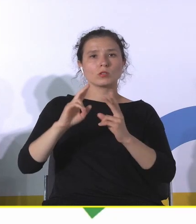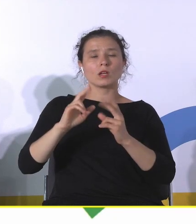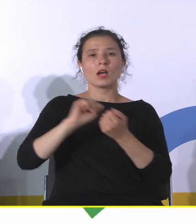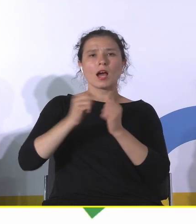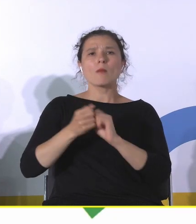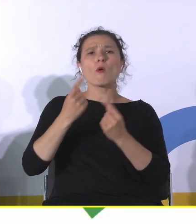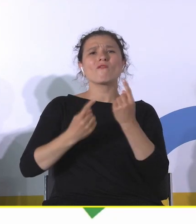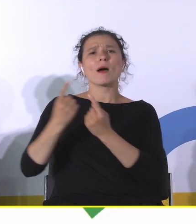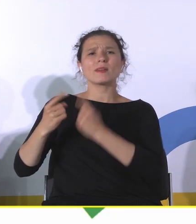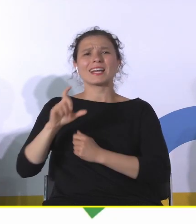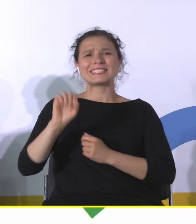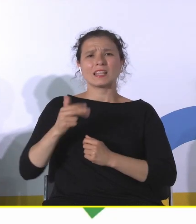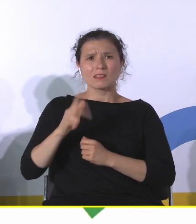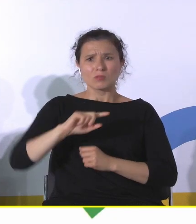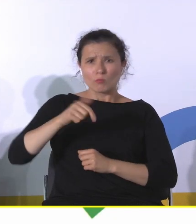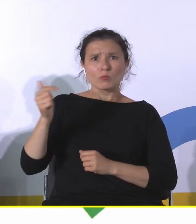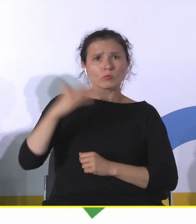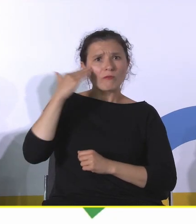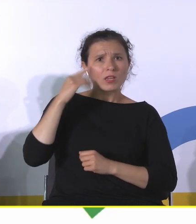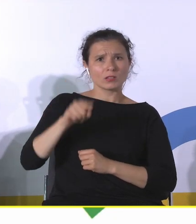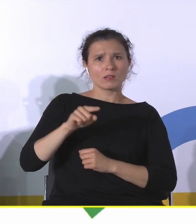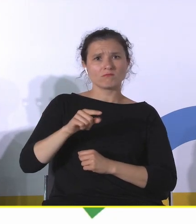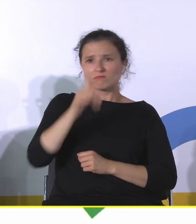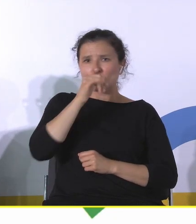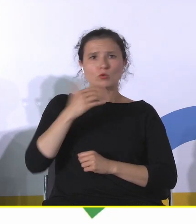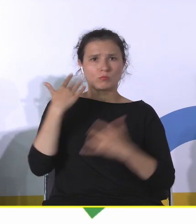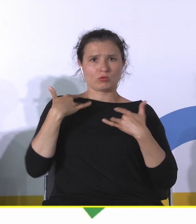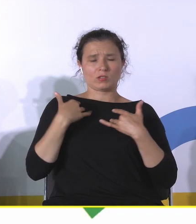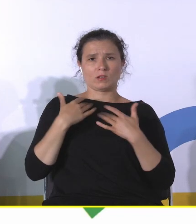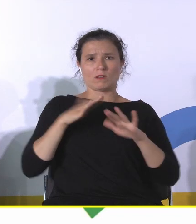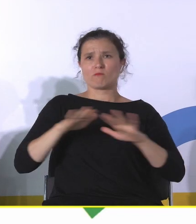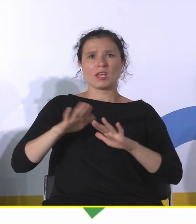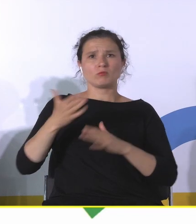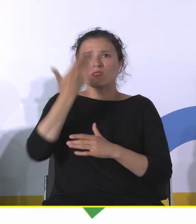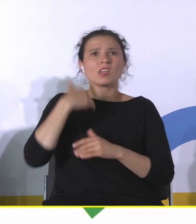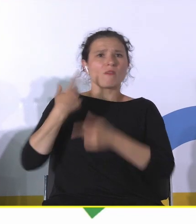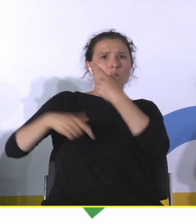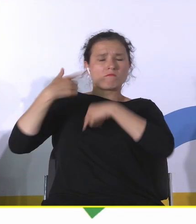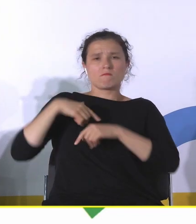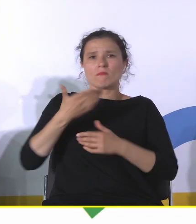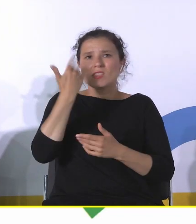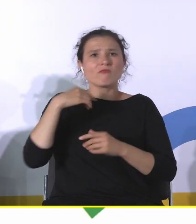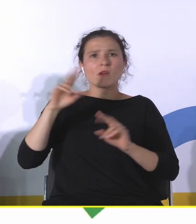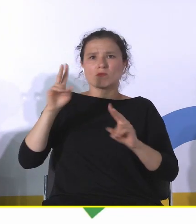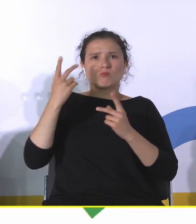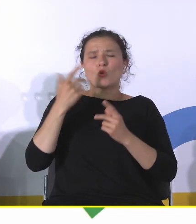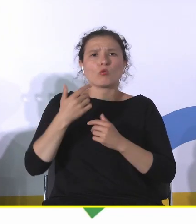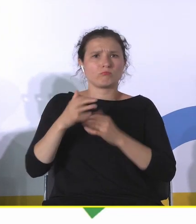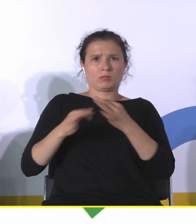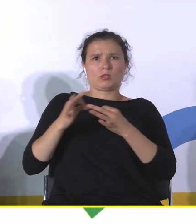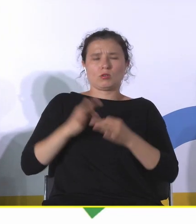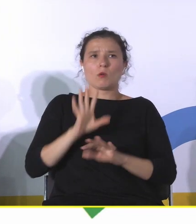musimy o tym wiedzieć. No nie możemy być w miejscu, o którym nie wiemy skąd jesteśmy. My nie znamy swoich korzeni, to niemożliwe. Tak, jakbyśmy nie znali swoich rodziców,